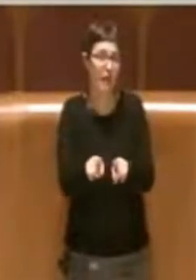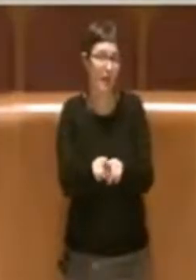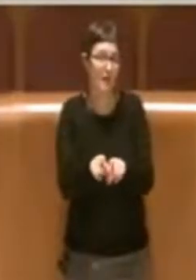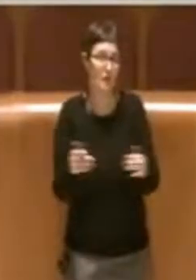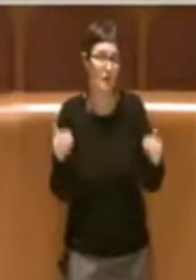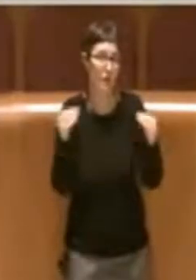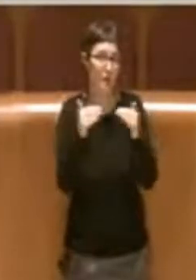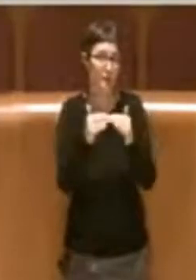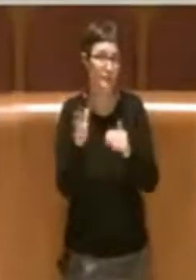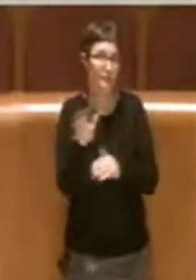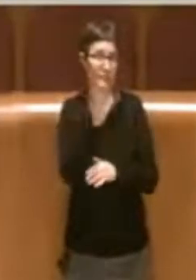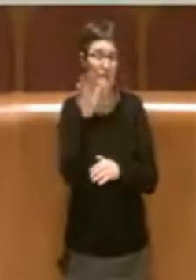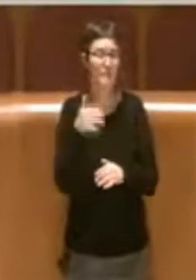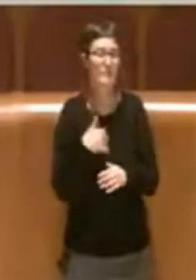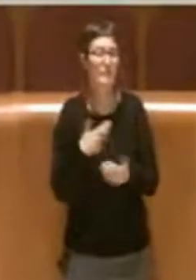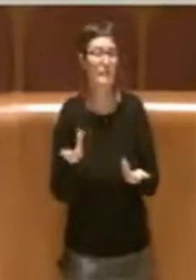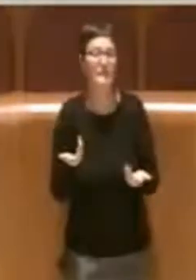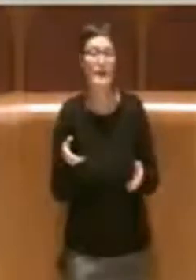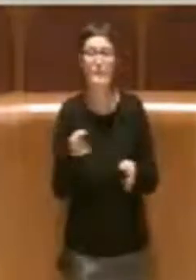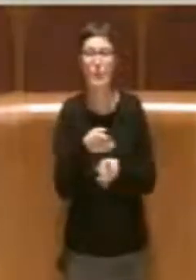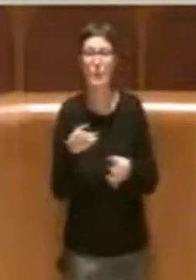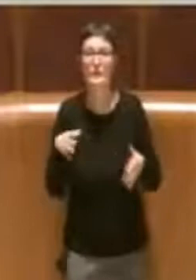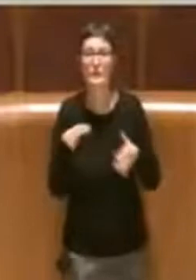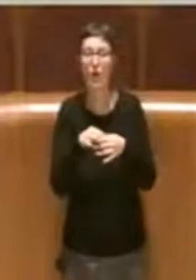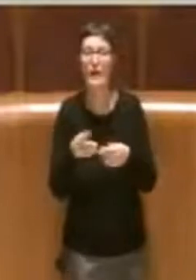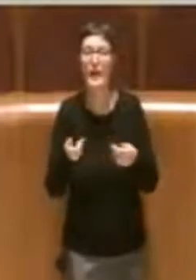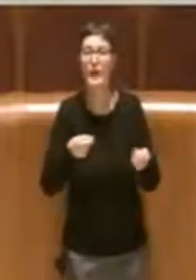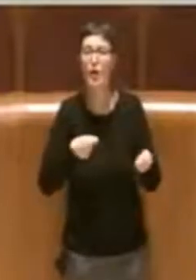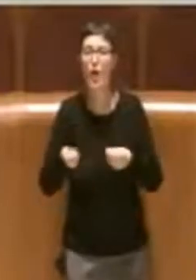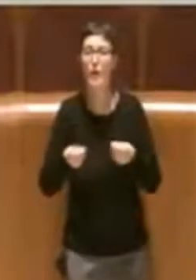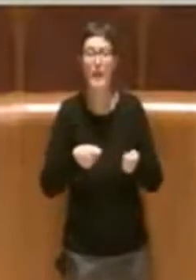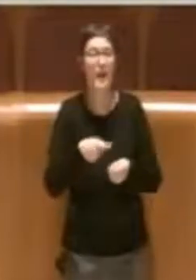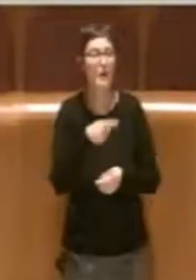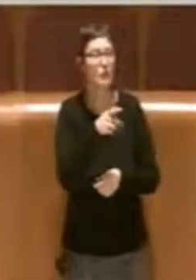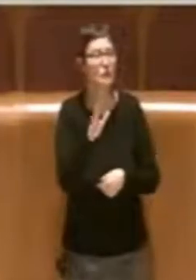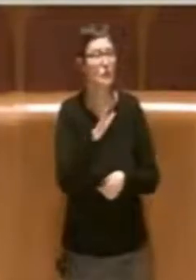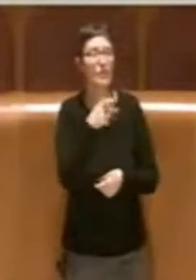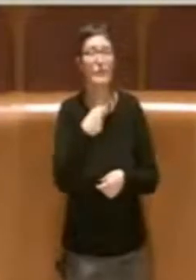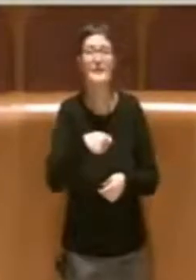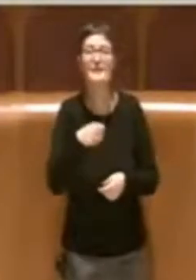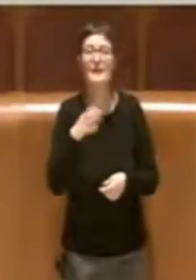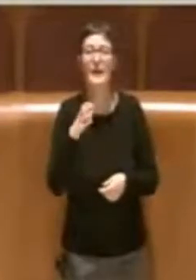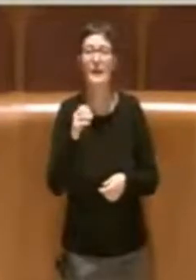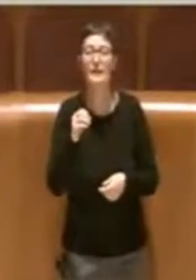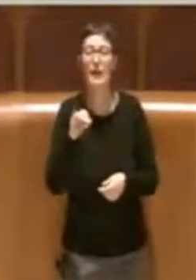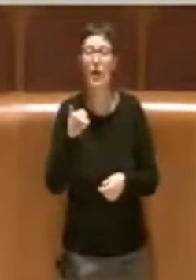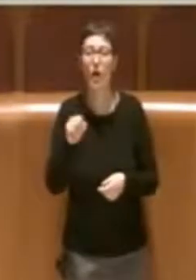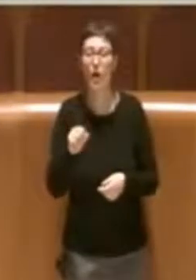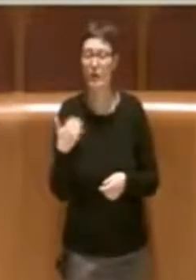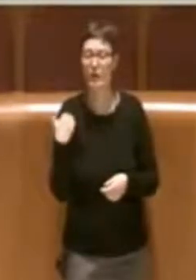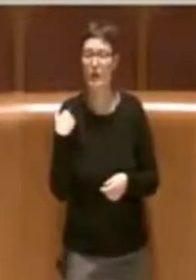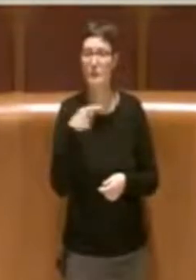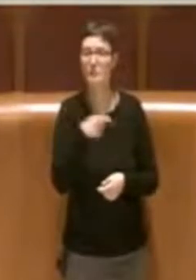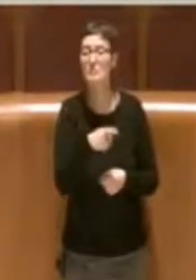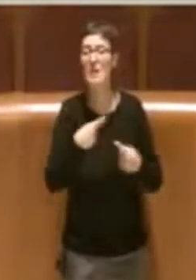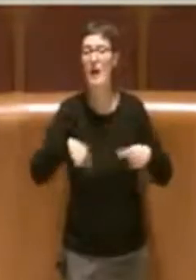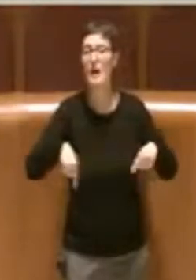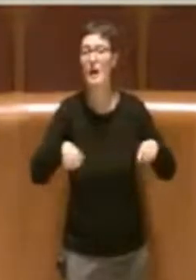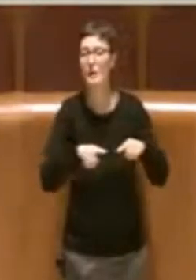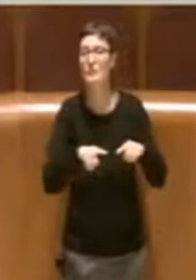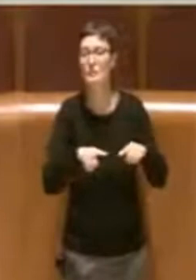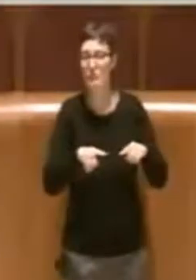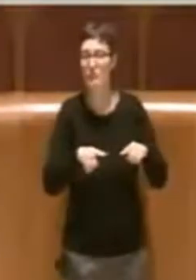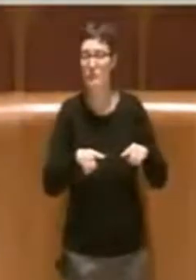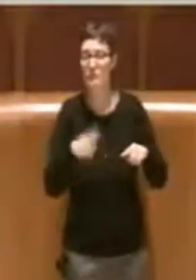legati al commercio, il Presidente Coglia recentemente abbiamo fatto una seduta di commissione su questo e